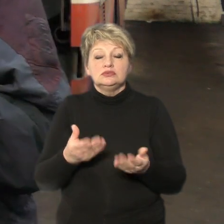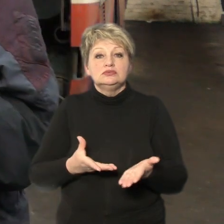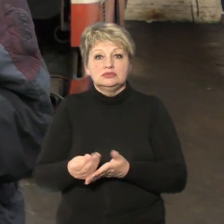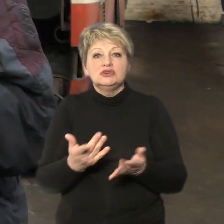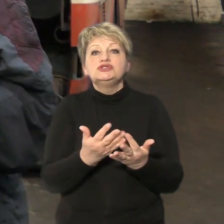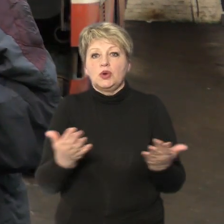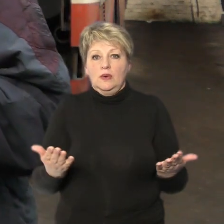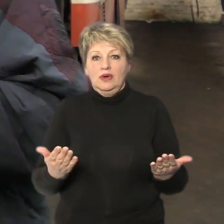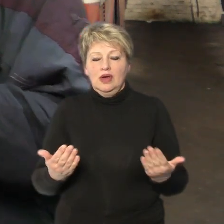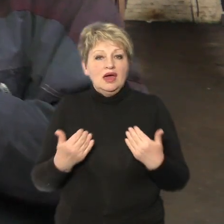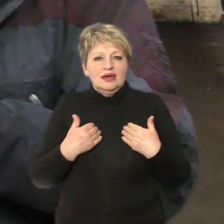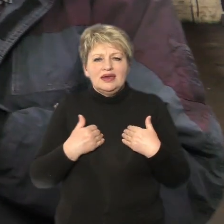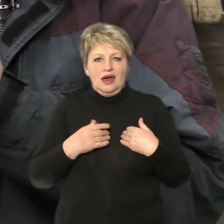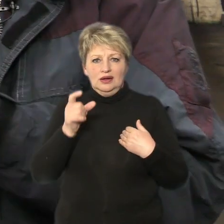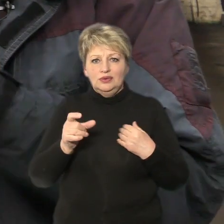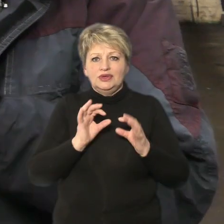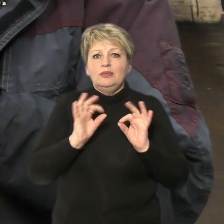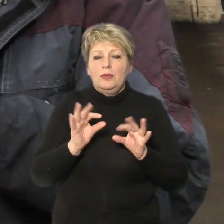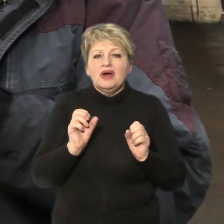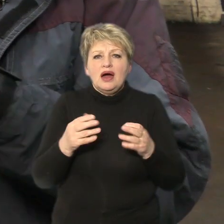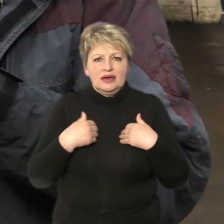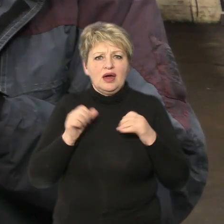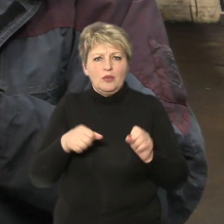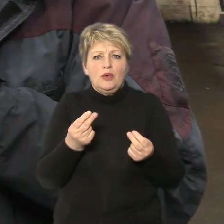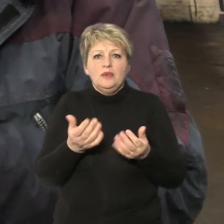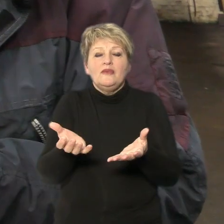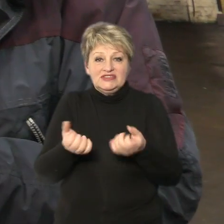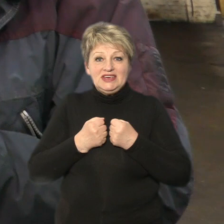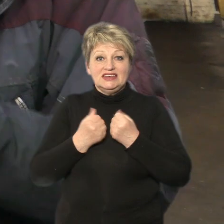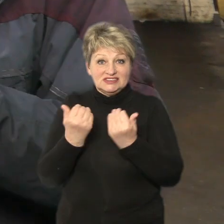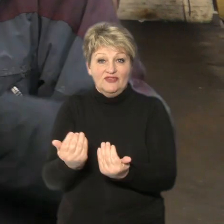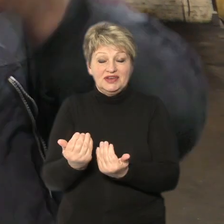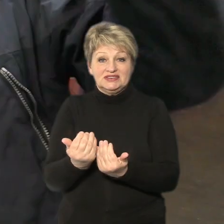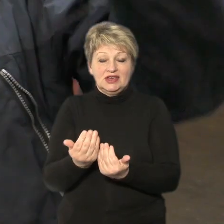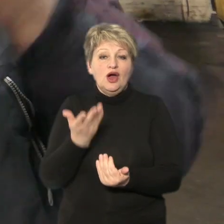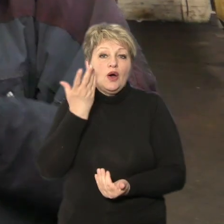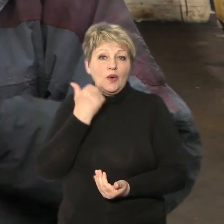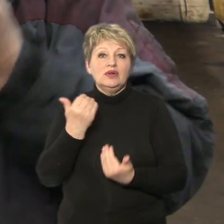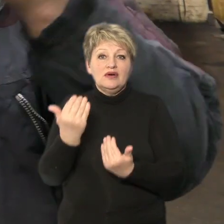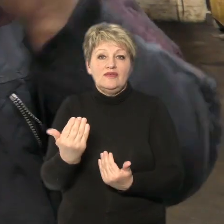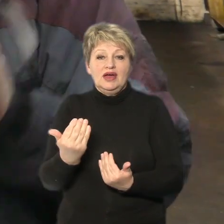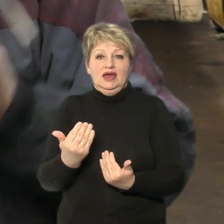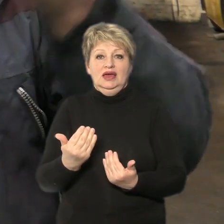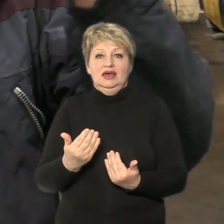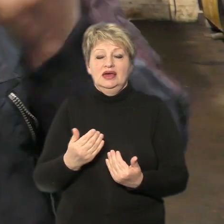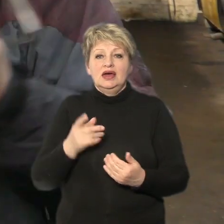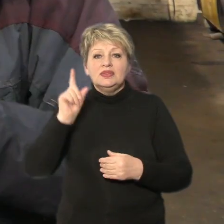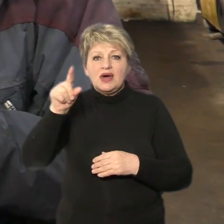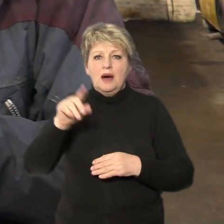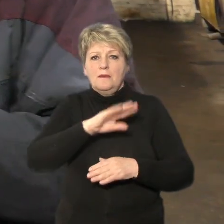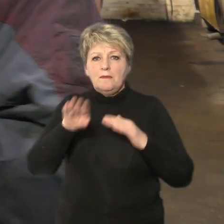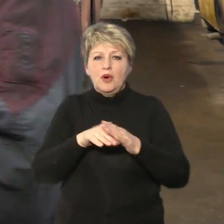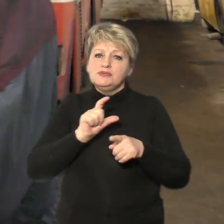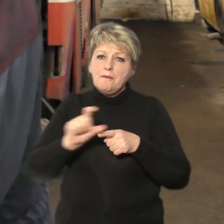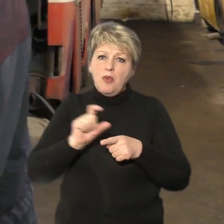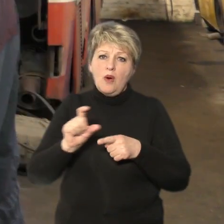людям об'ясняю, як я можу з вас якусь копійку взяти, коли ви перед кутами під пулями